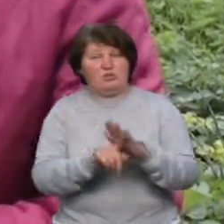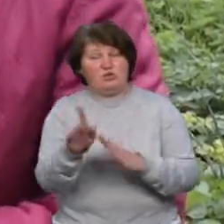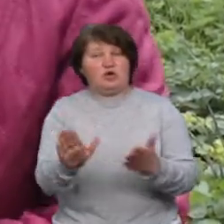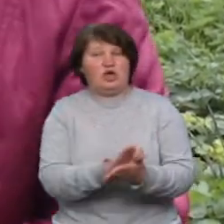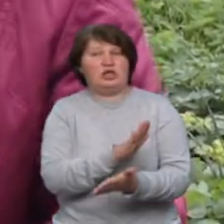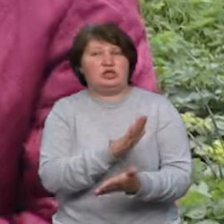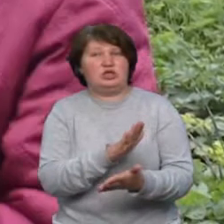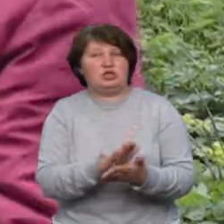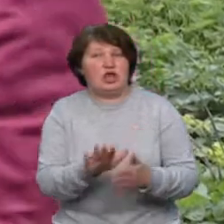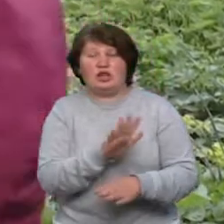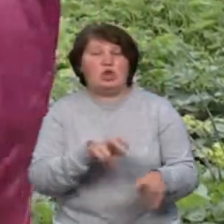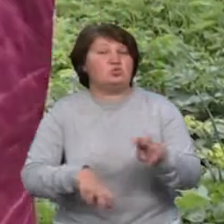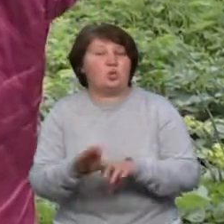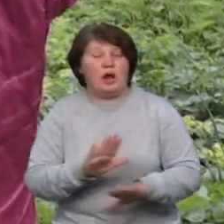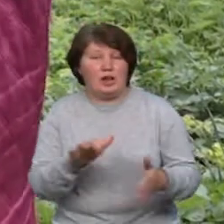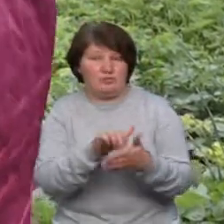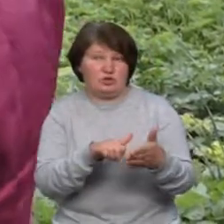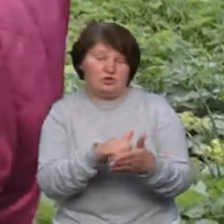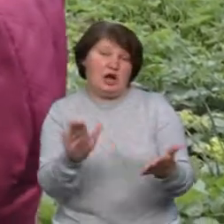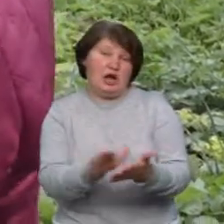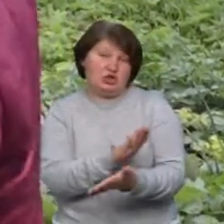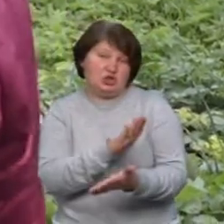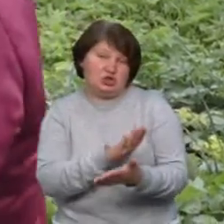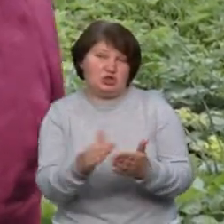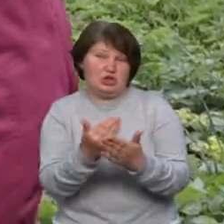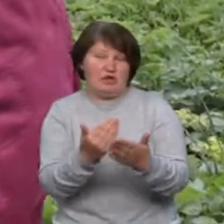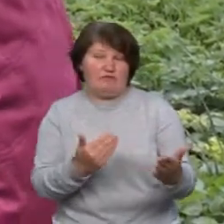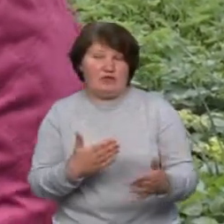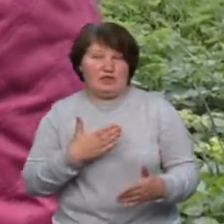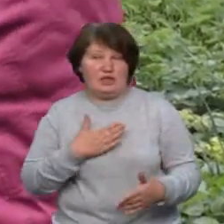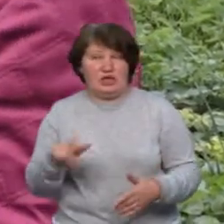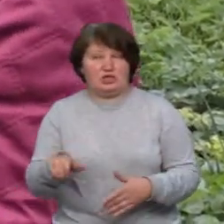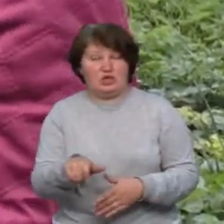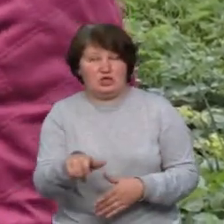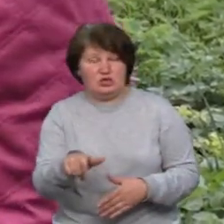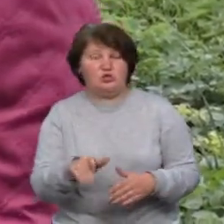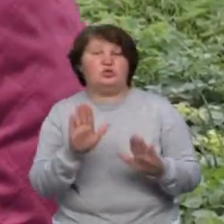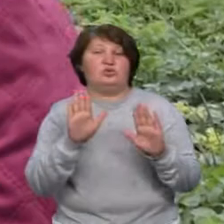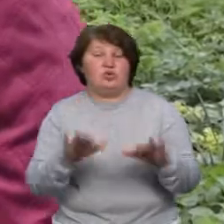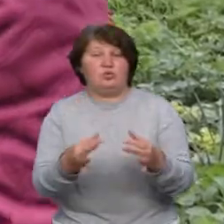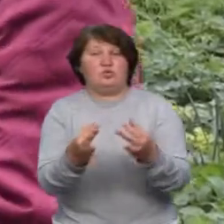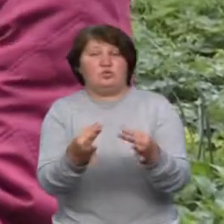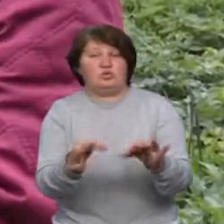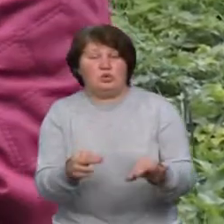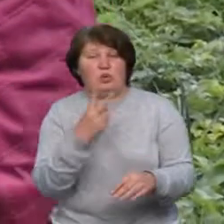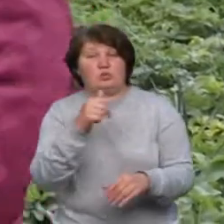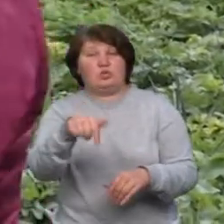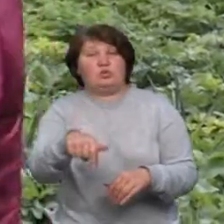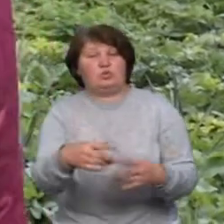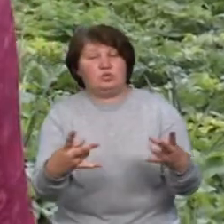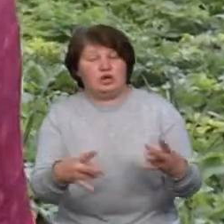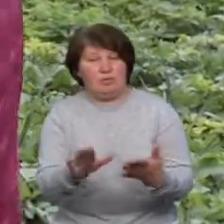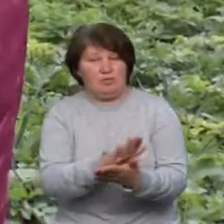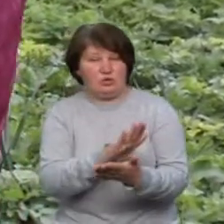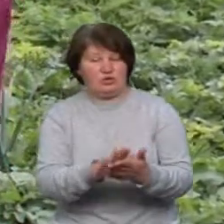не шукали причину, а чистили від нас. Добре, ми пустили, бо казали, що треба тут перше почистити. Ми